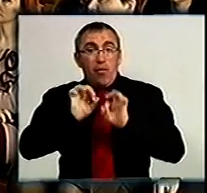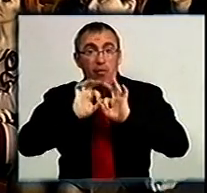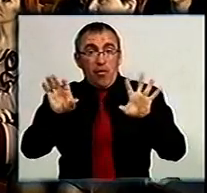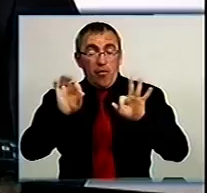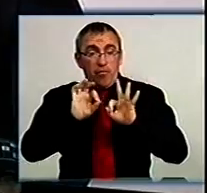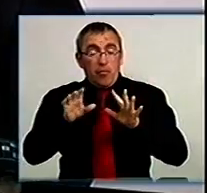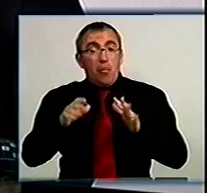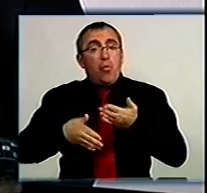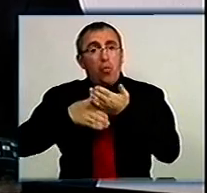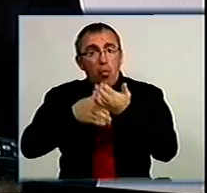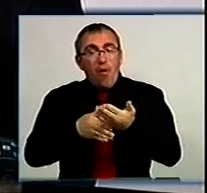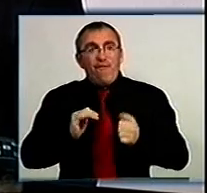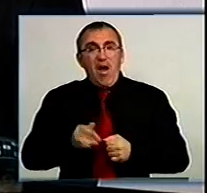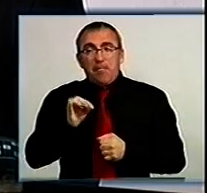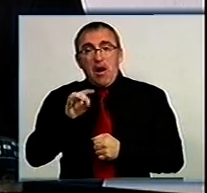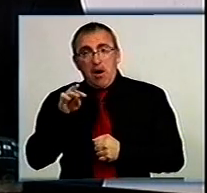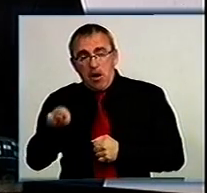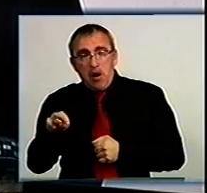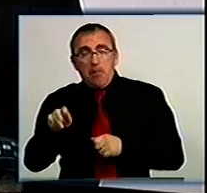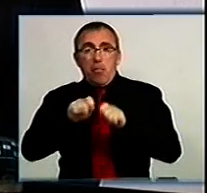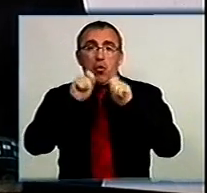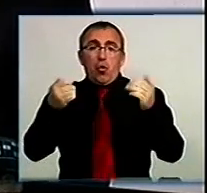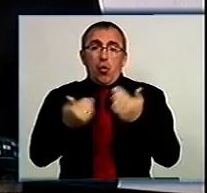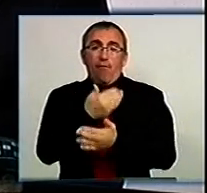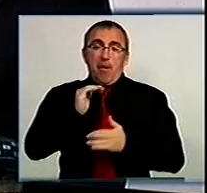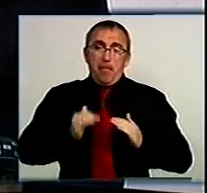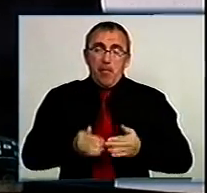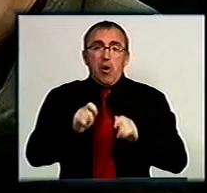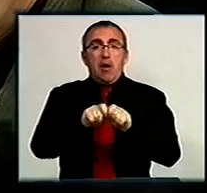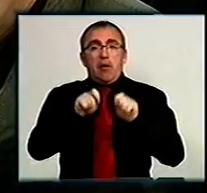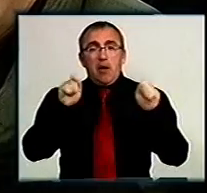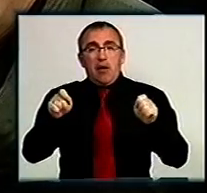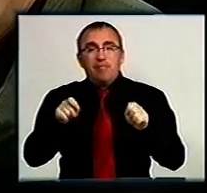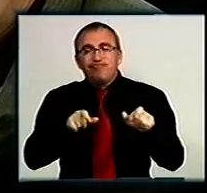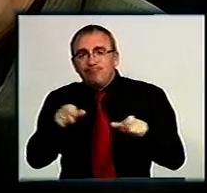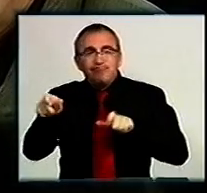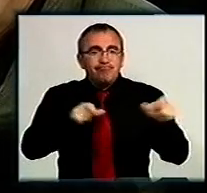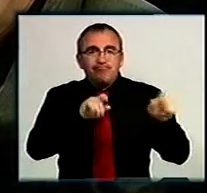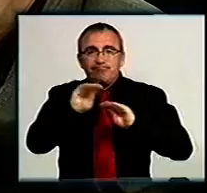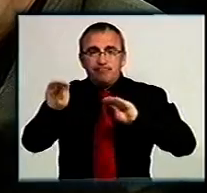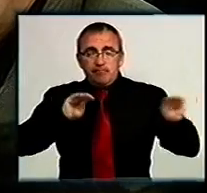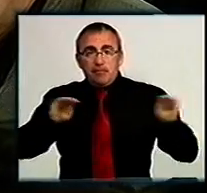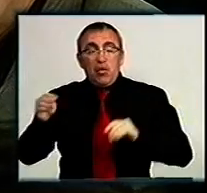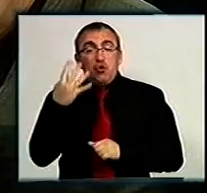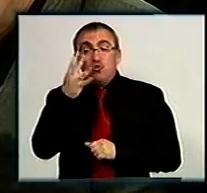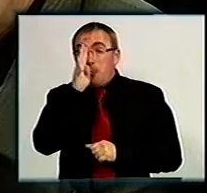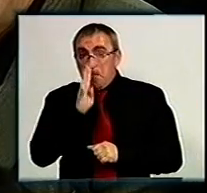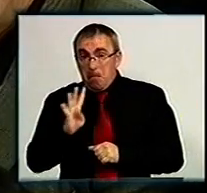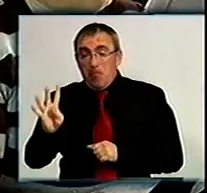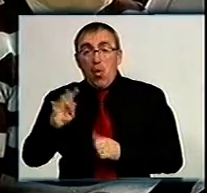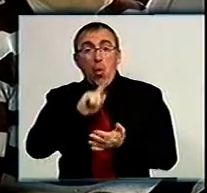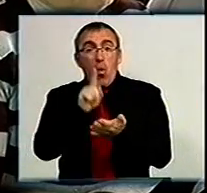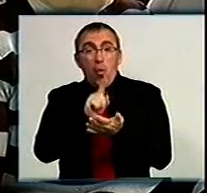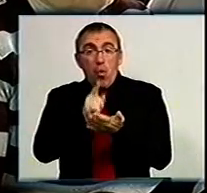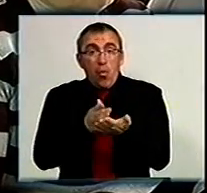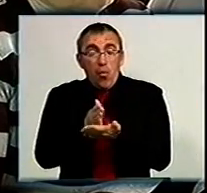собою, це допомога фермерам, відкриття нових підприємств та розвиток інфраструктури району. Нагадаю, майже чотири місяці обов'язки